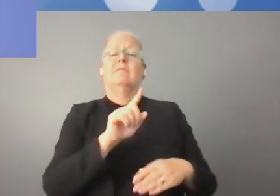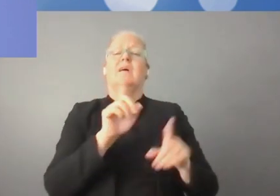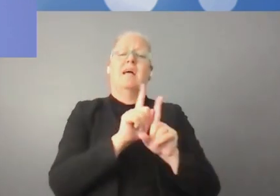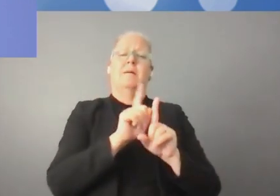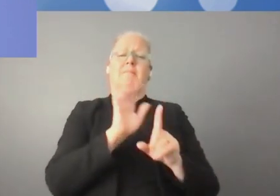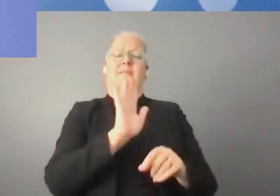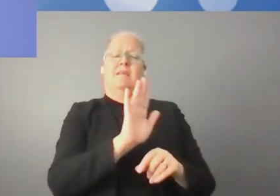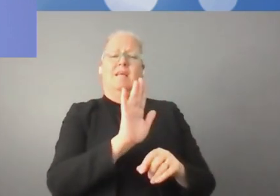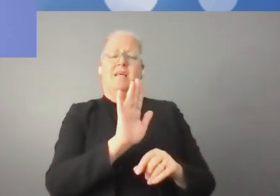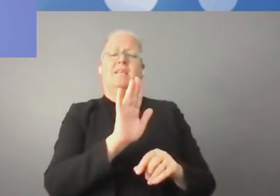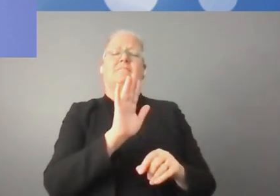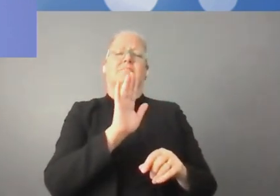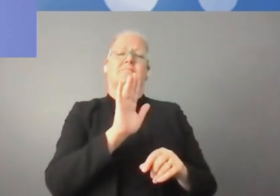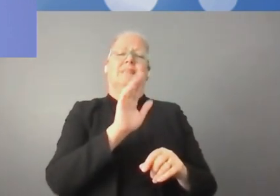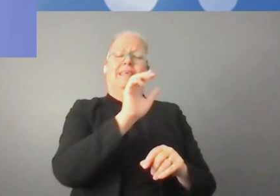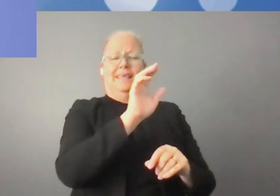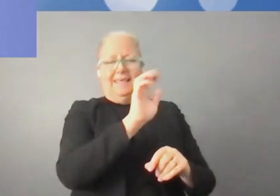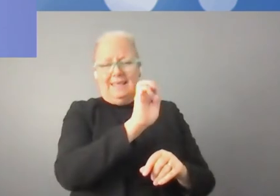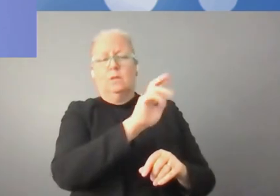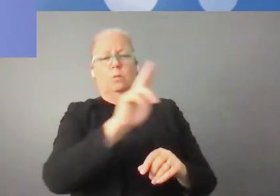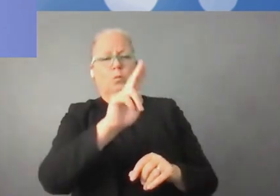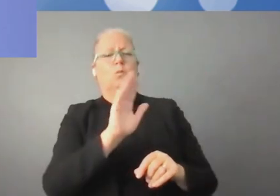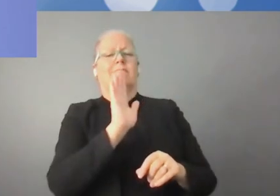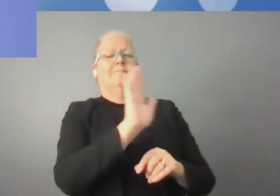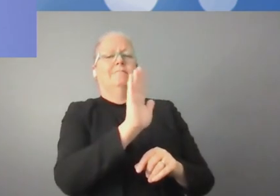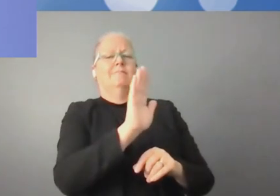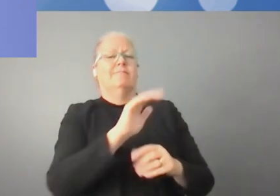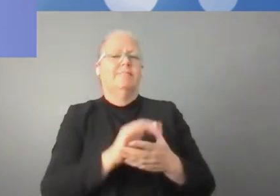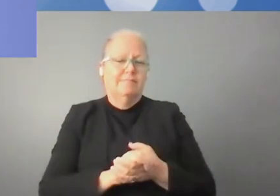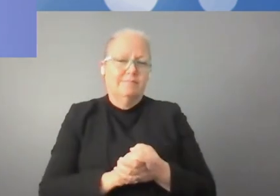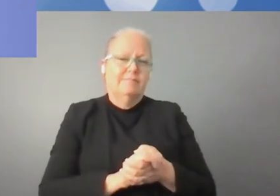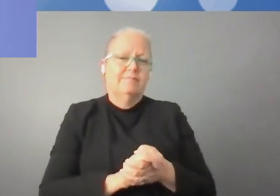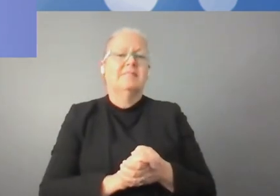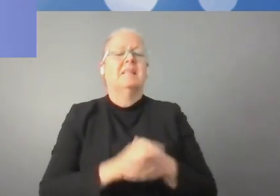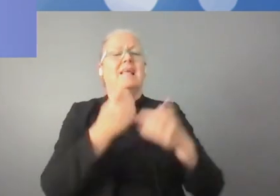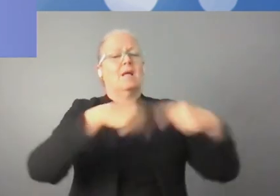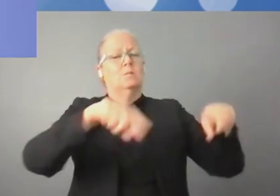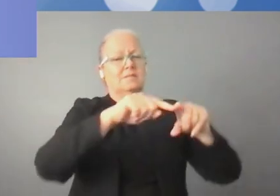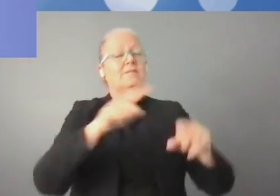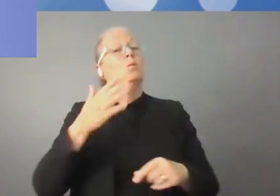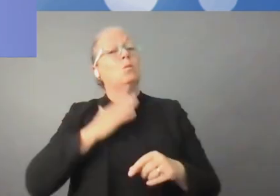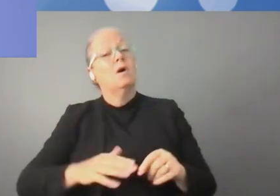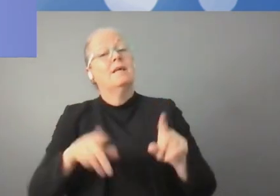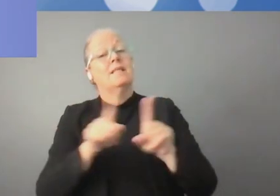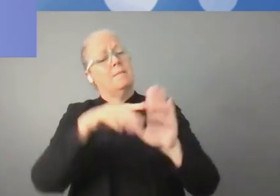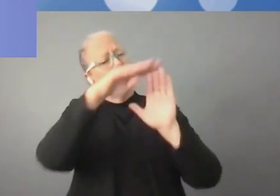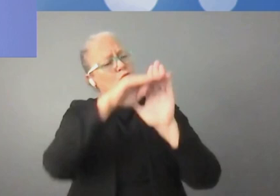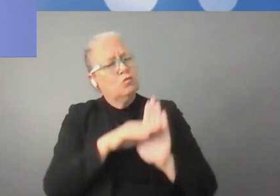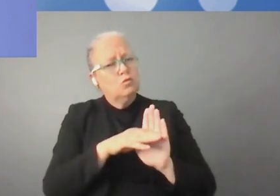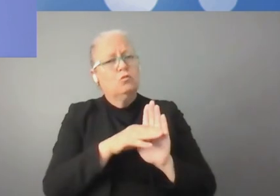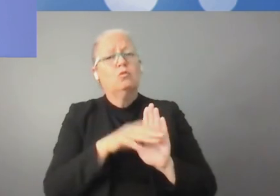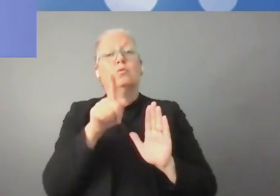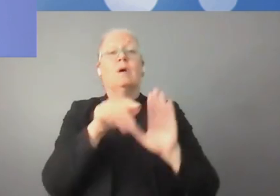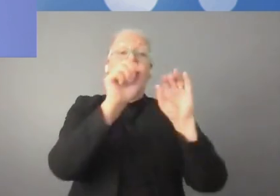concurrence avec les grands acteurs. Nous espérons qu'une bonne réglementation en la matière sera mise en œuvre